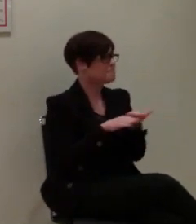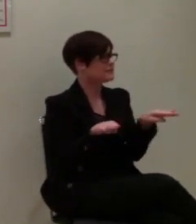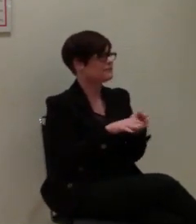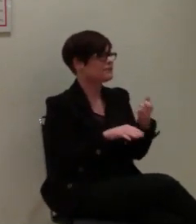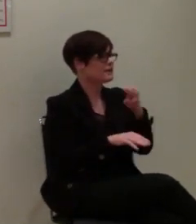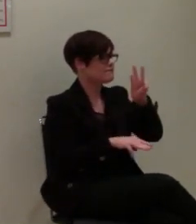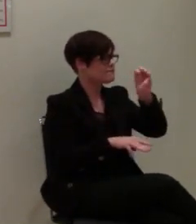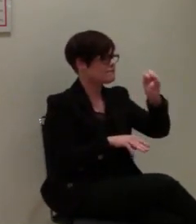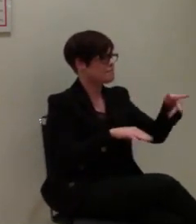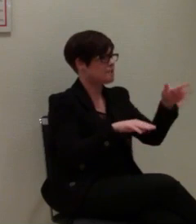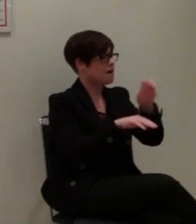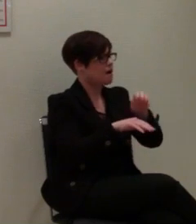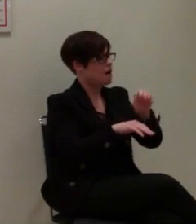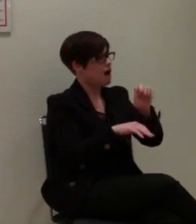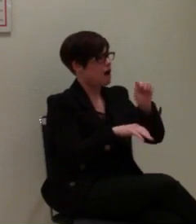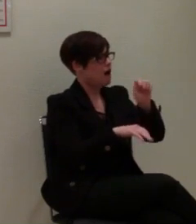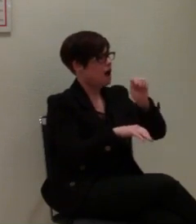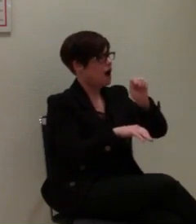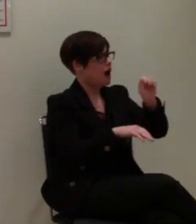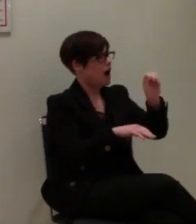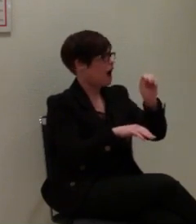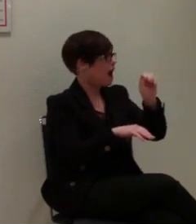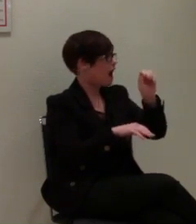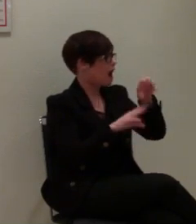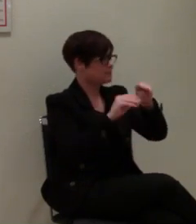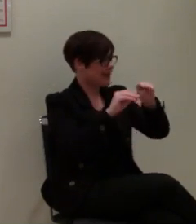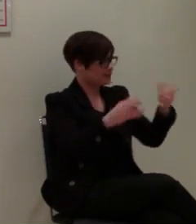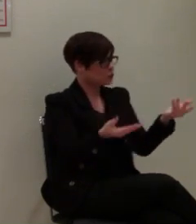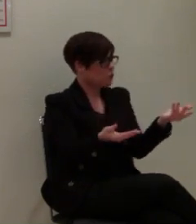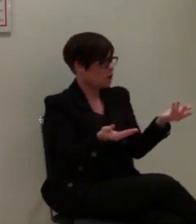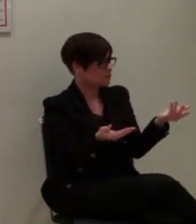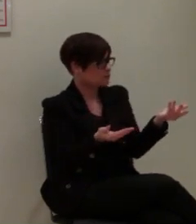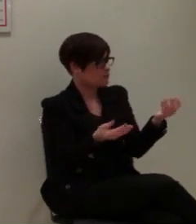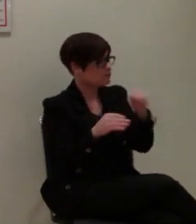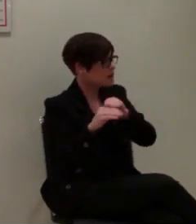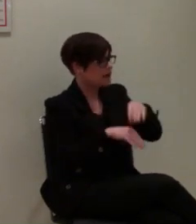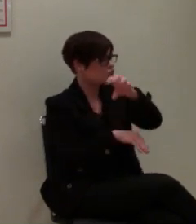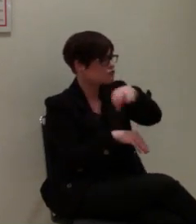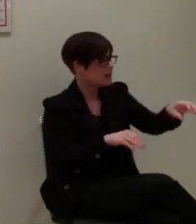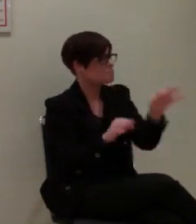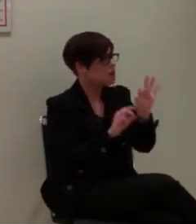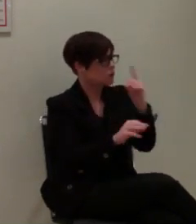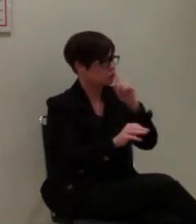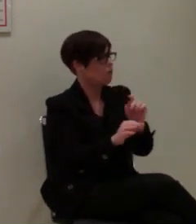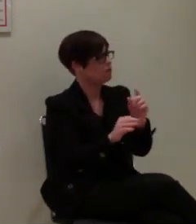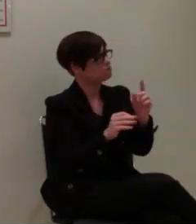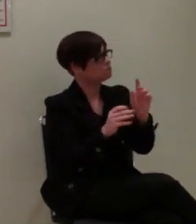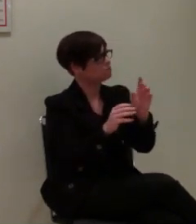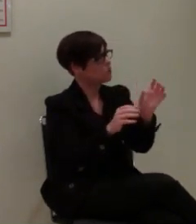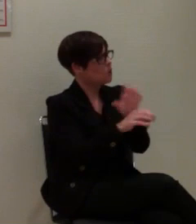Web-Applikation aufgesetzt, die ganze Geschichte. Das heißt, die Leitstellen brauchten die nichts anderes als einen internetfähigen PC.